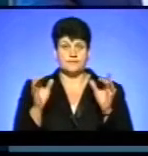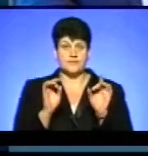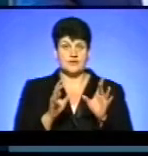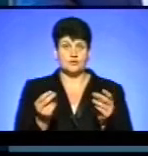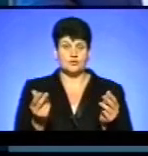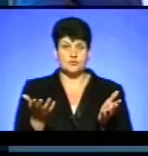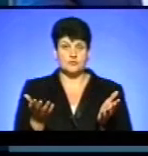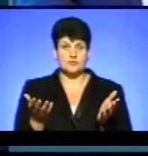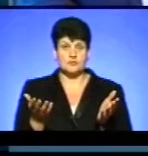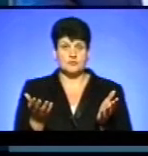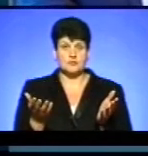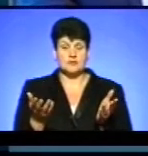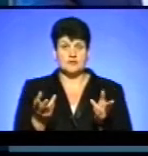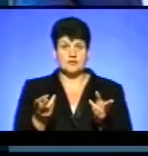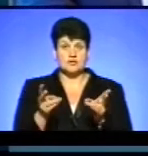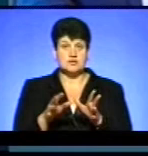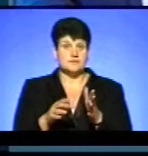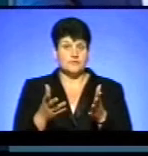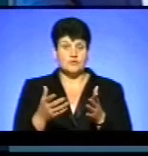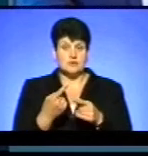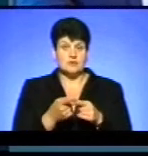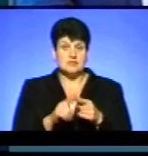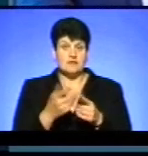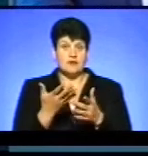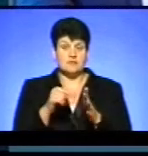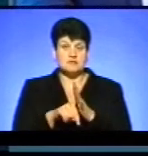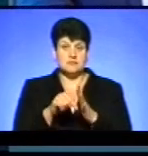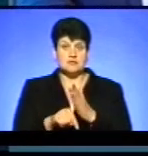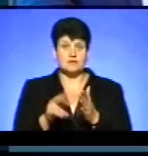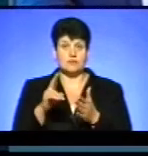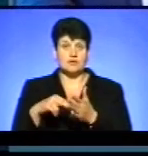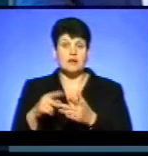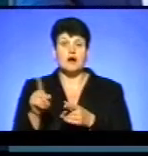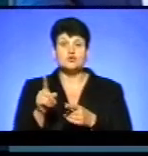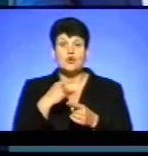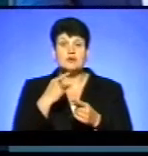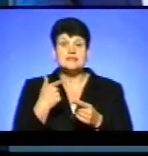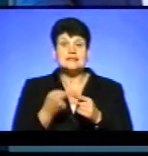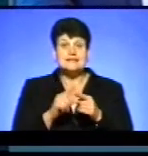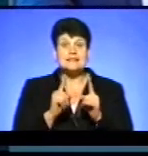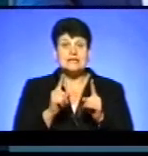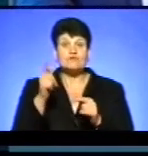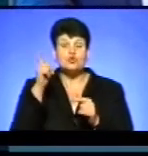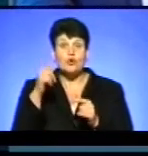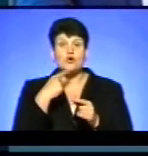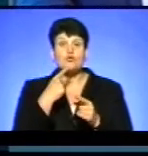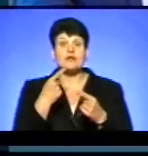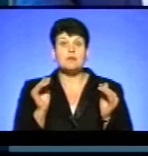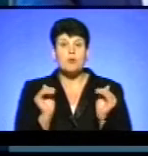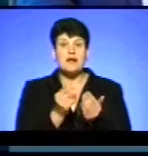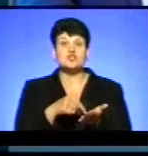На розвиток нам лишиться менше 10%. Ось вам і вся господарка. Це в Чорткові. А що говорити про інші міста менші?